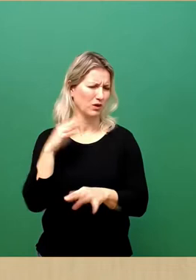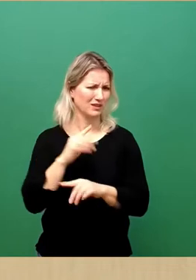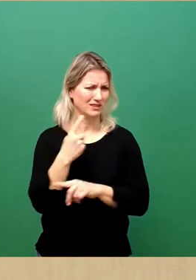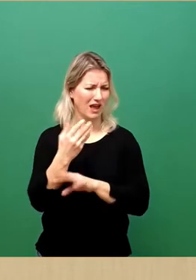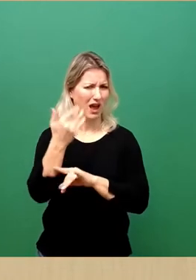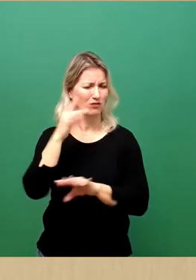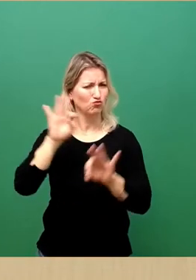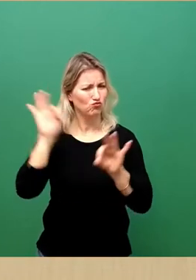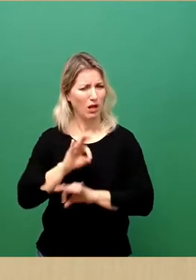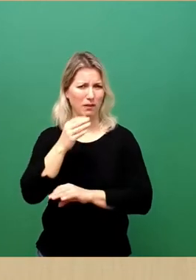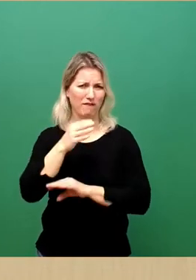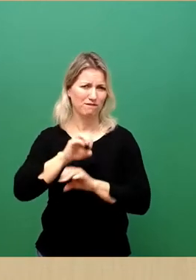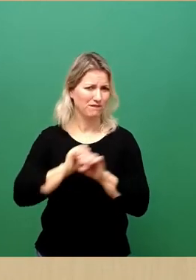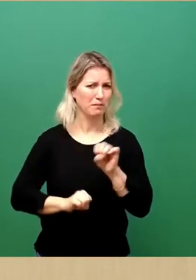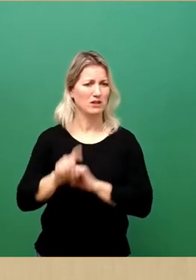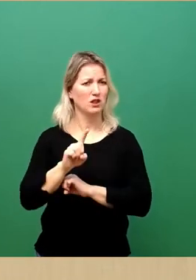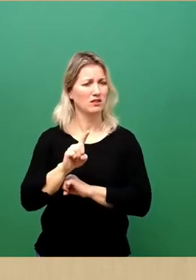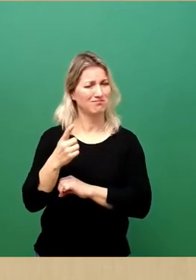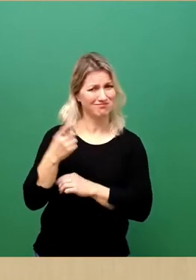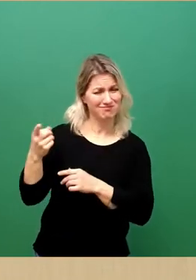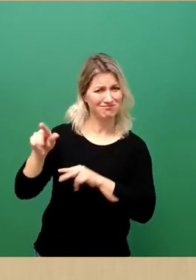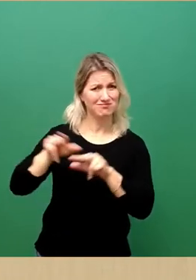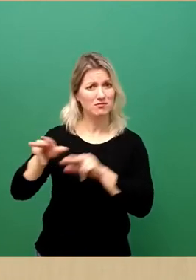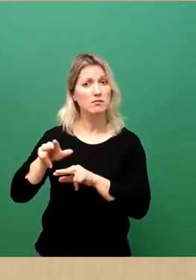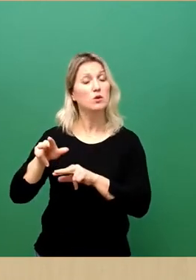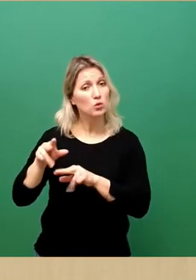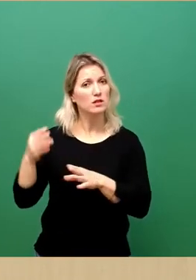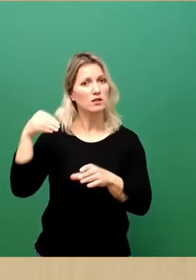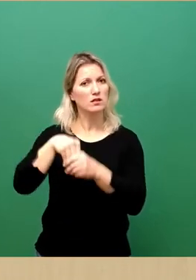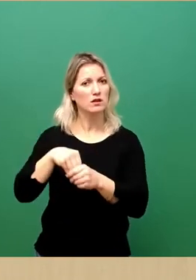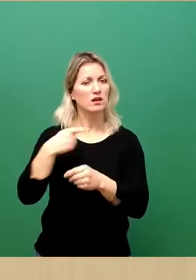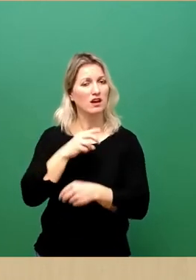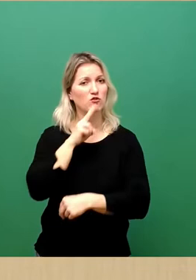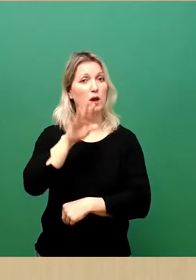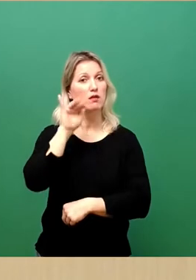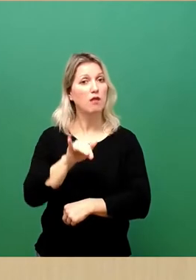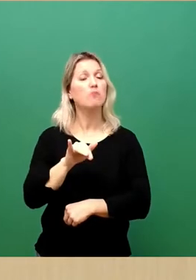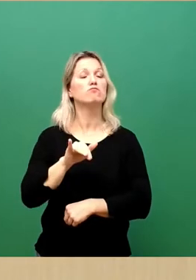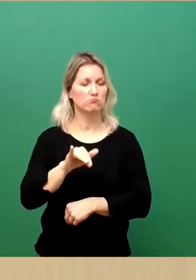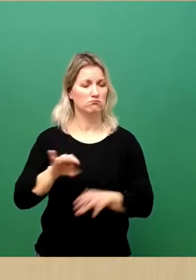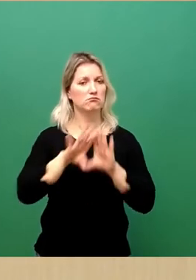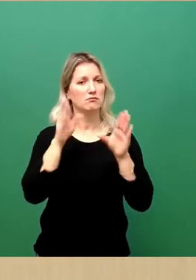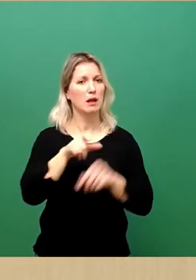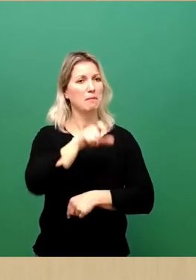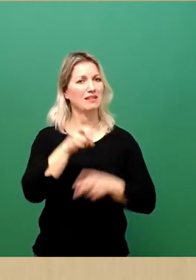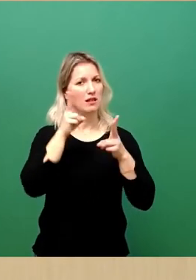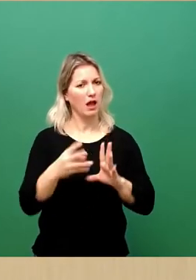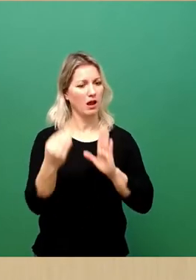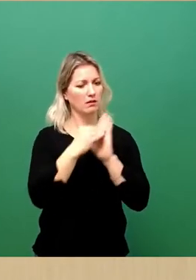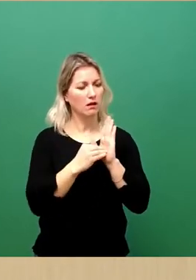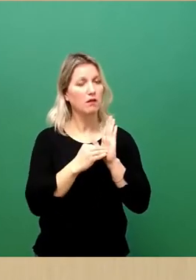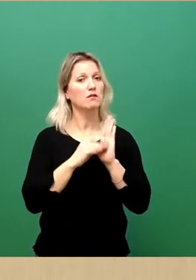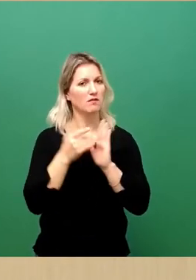Zukunftsversprechen in Form der allgemeinen Erklärung der Menschenrechte erarbeitet wurde. Diese